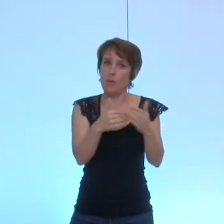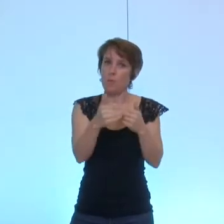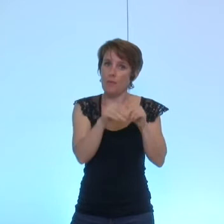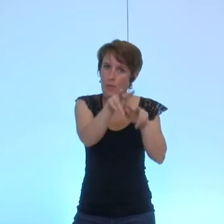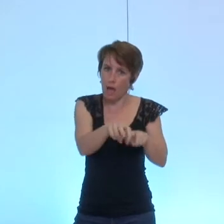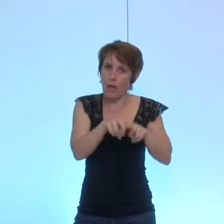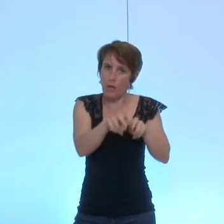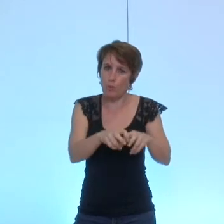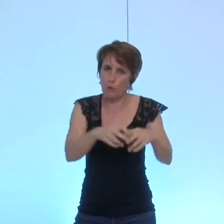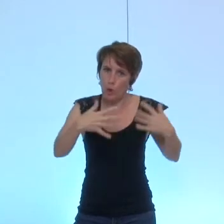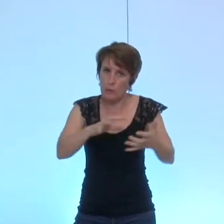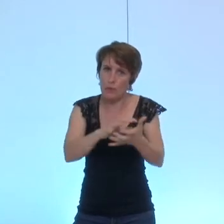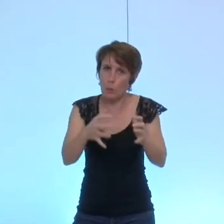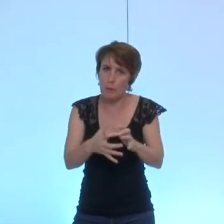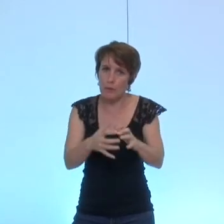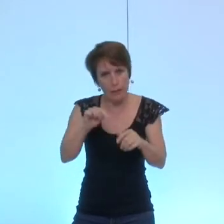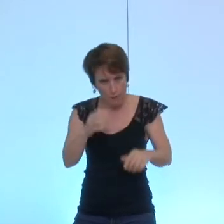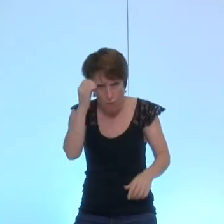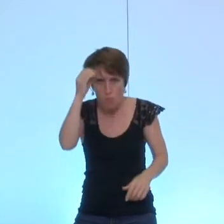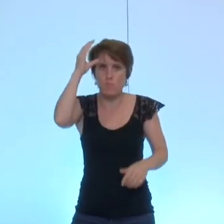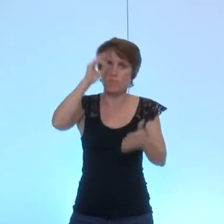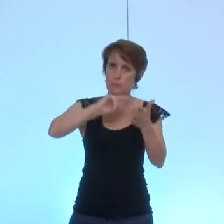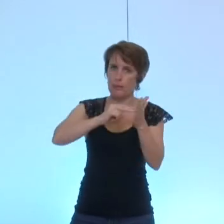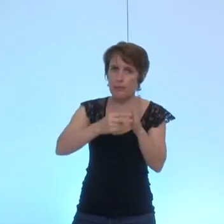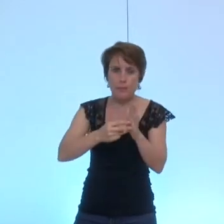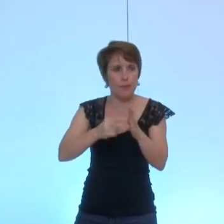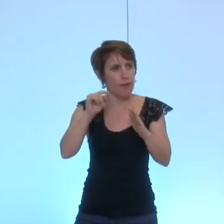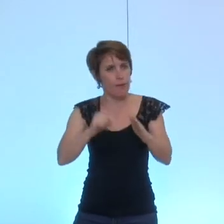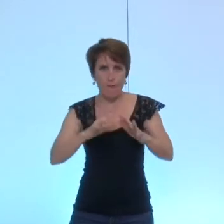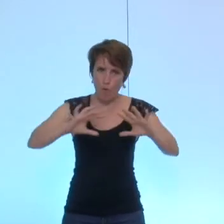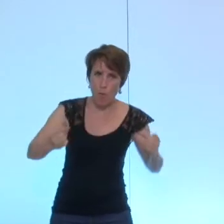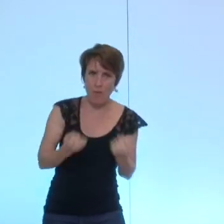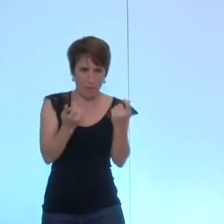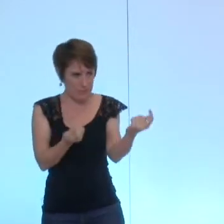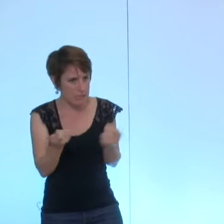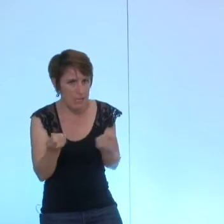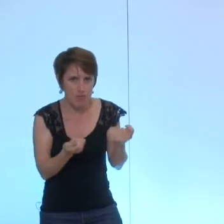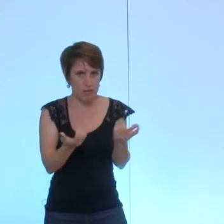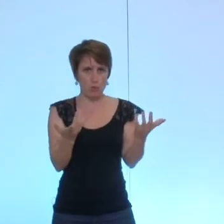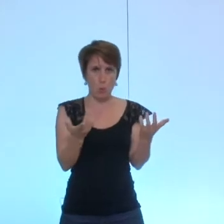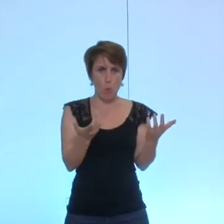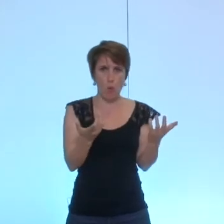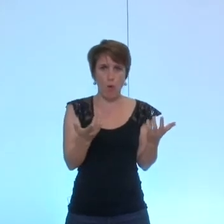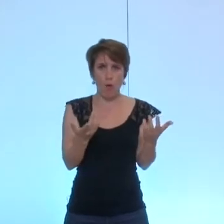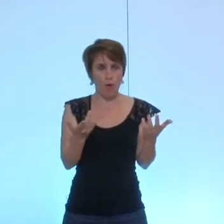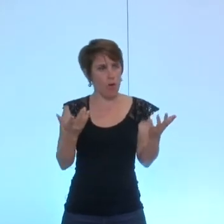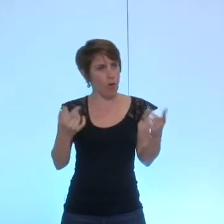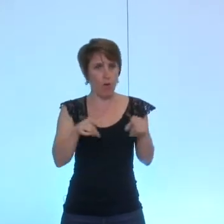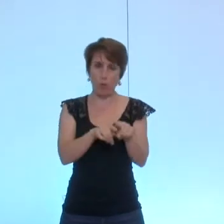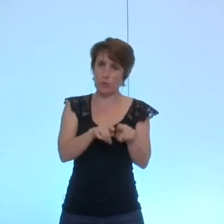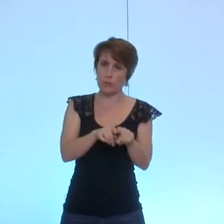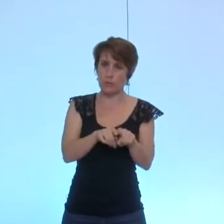complexe qui nécessite des connaissances techniques des capacités de gestionnaire et qui nécessite